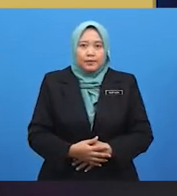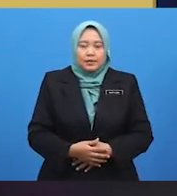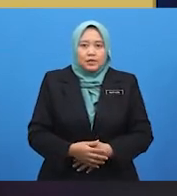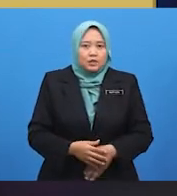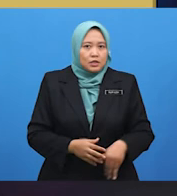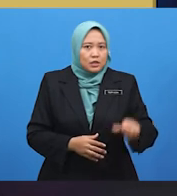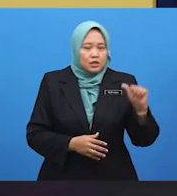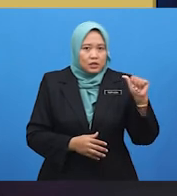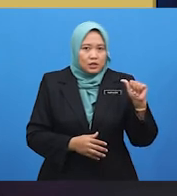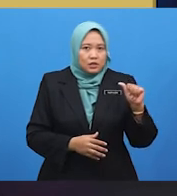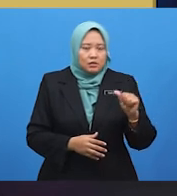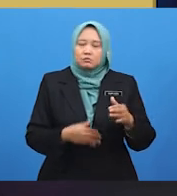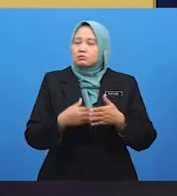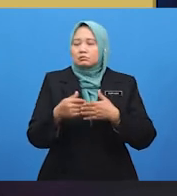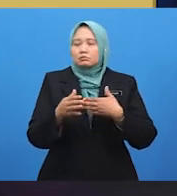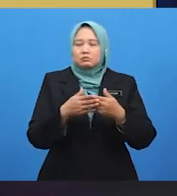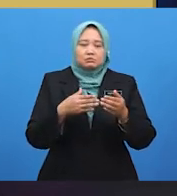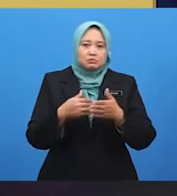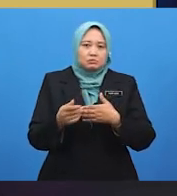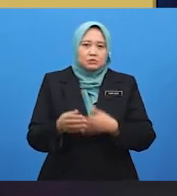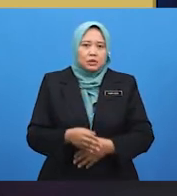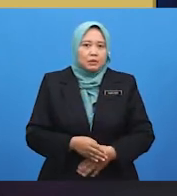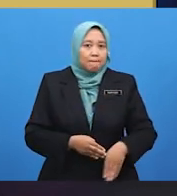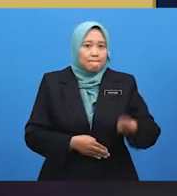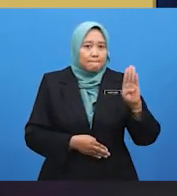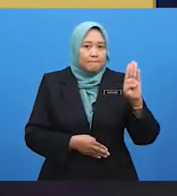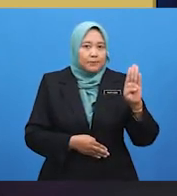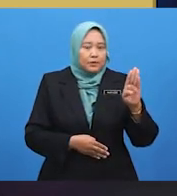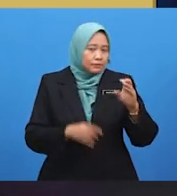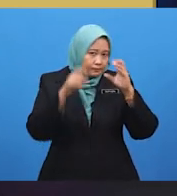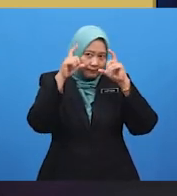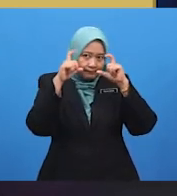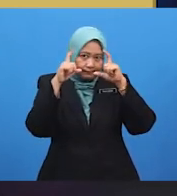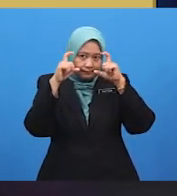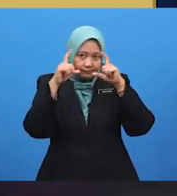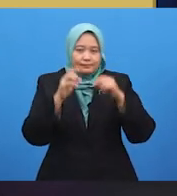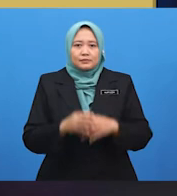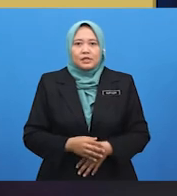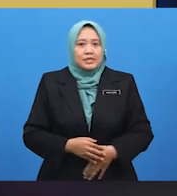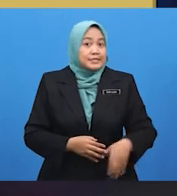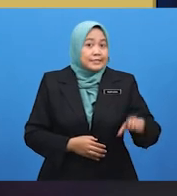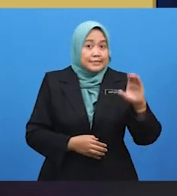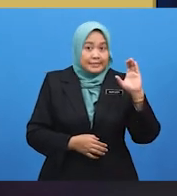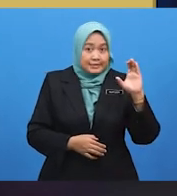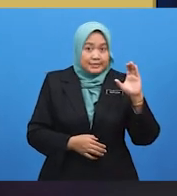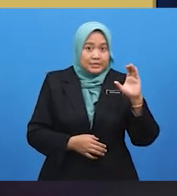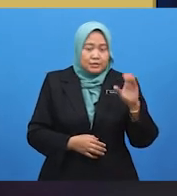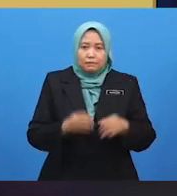Tidak mempedulikannya. B. Mengambil gambar. C.